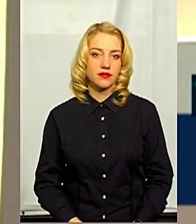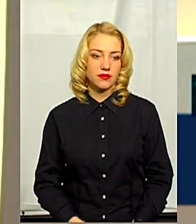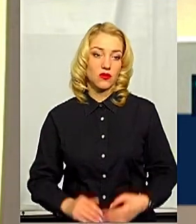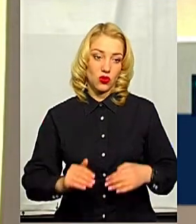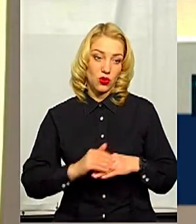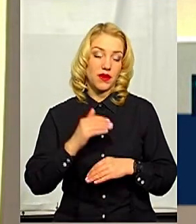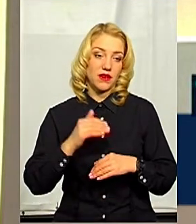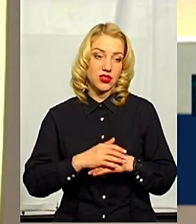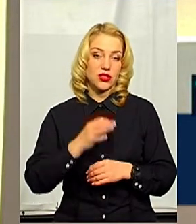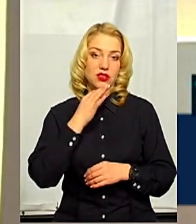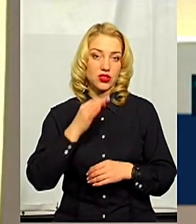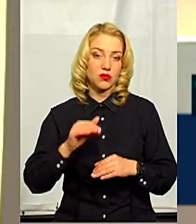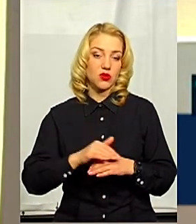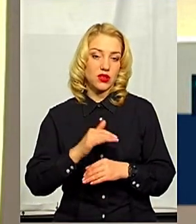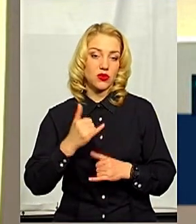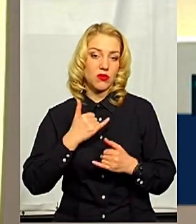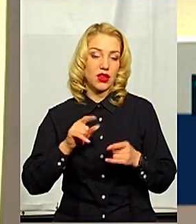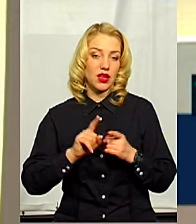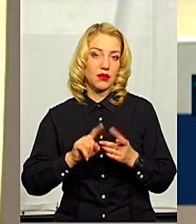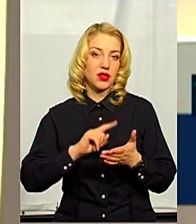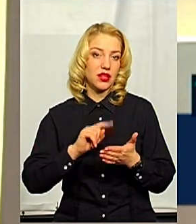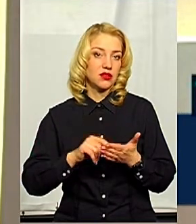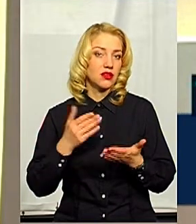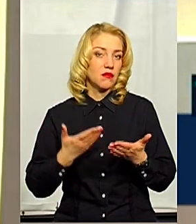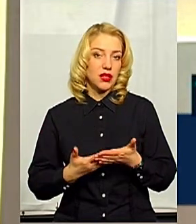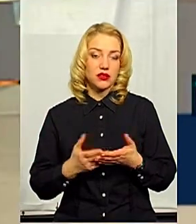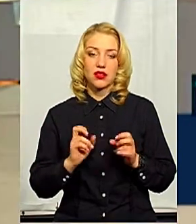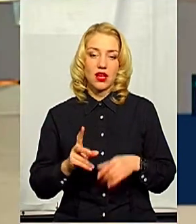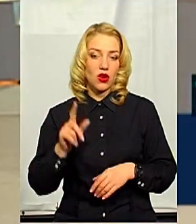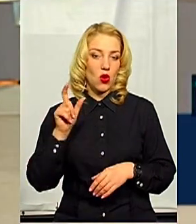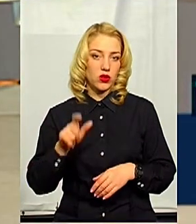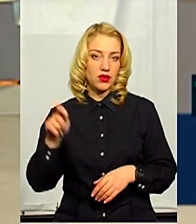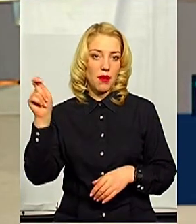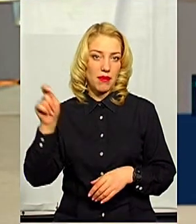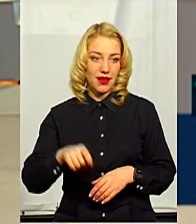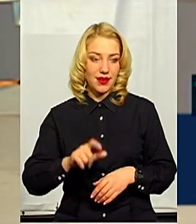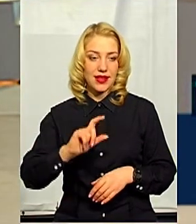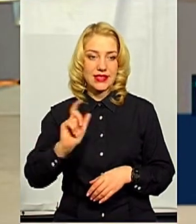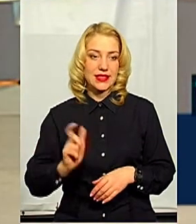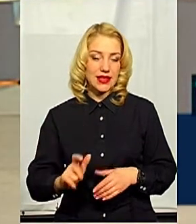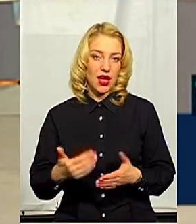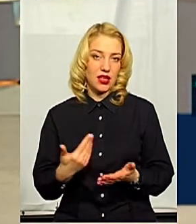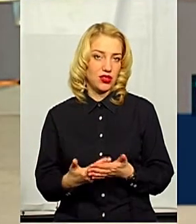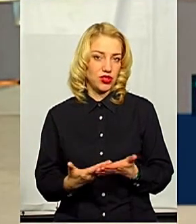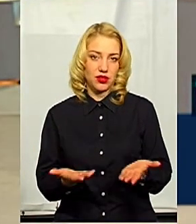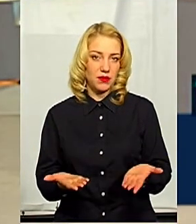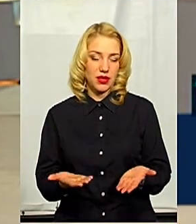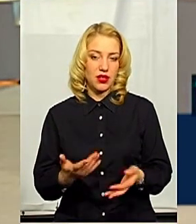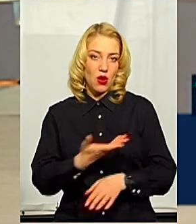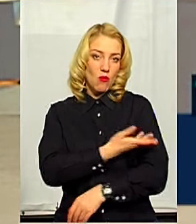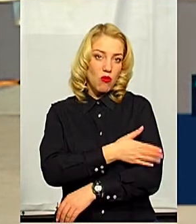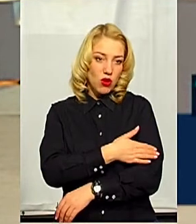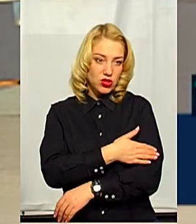Добрий вечір. Сьогодні, будь ласка, в мене таке питання. От, наприклад, як людина приїхала з Італії чи там з